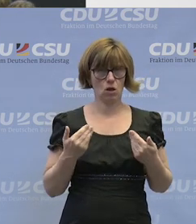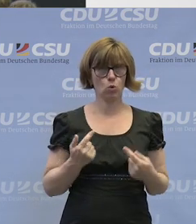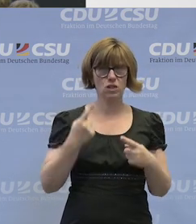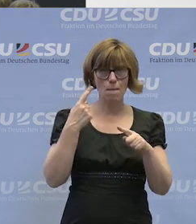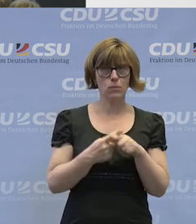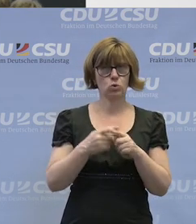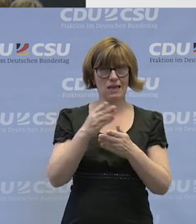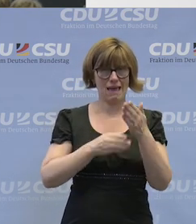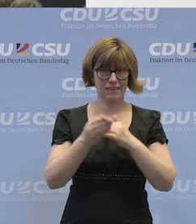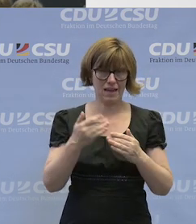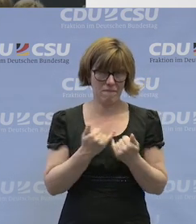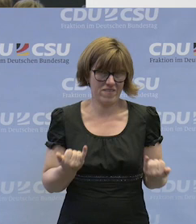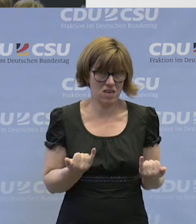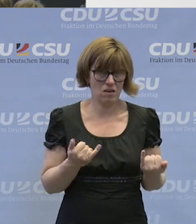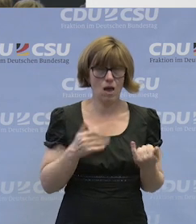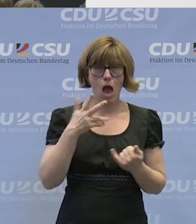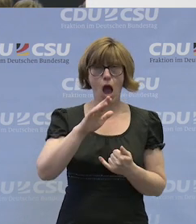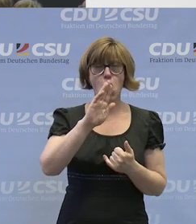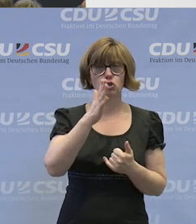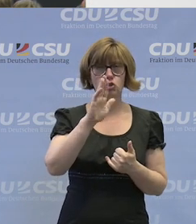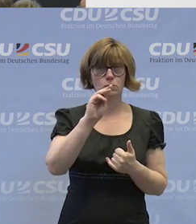einem Handicap. Herr Schmaus?